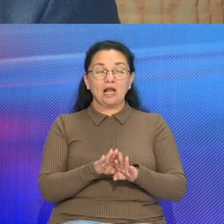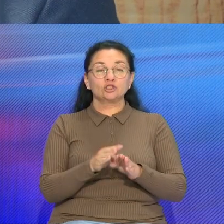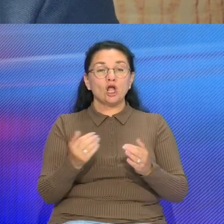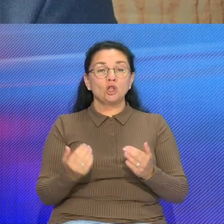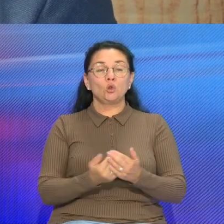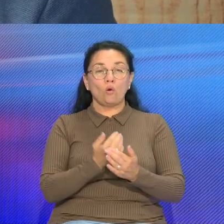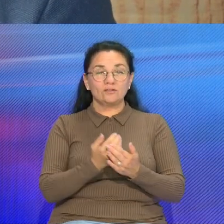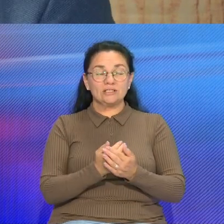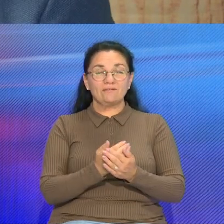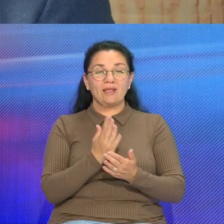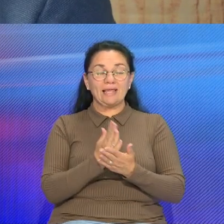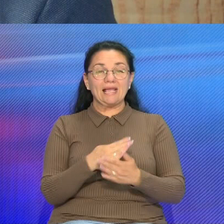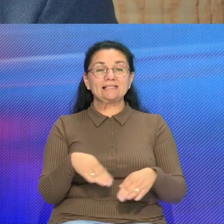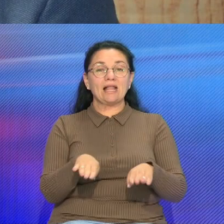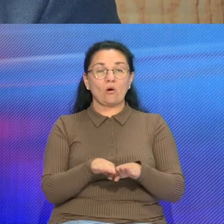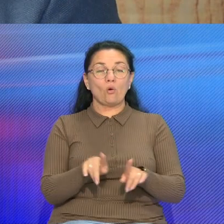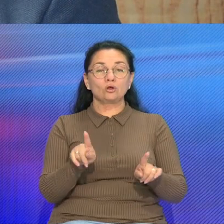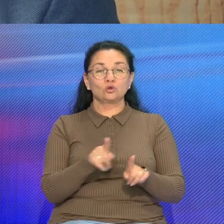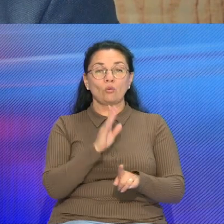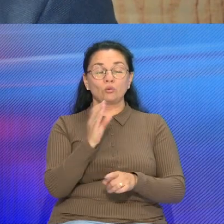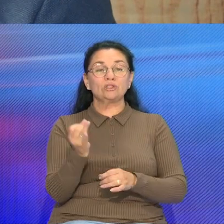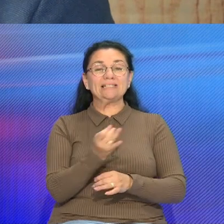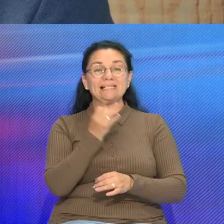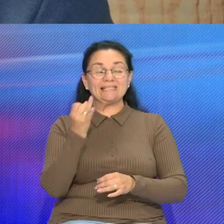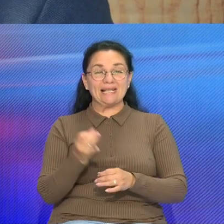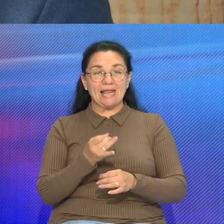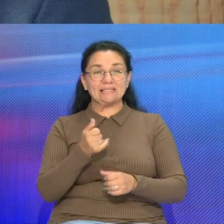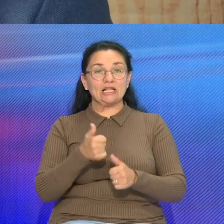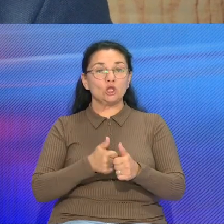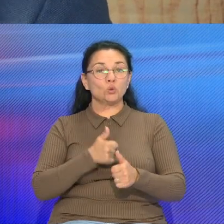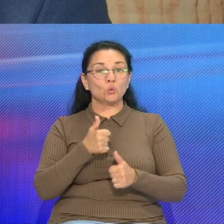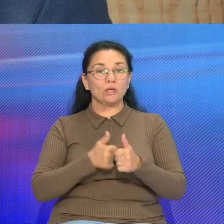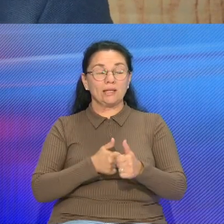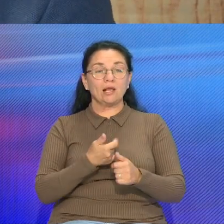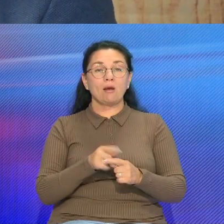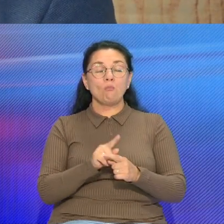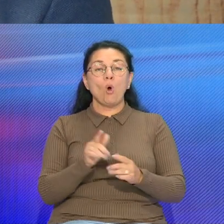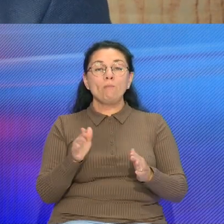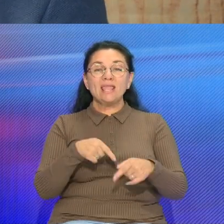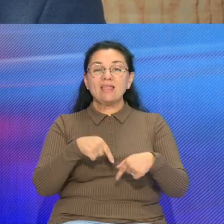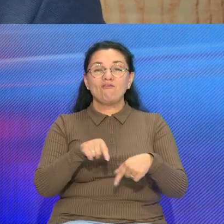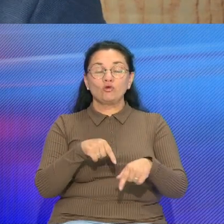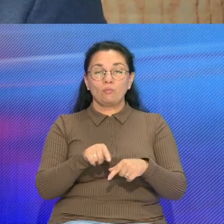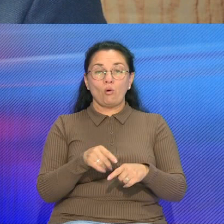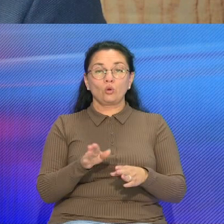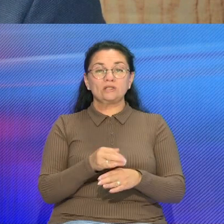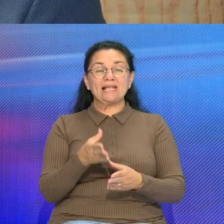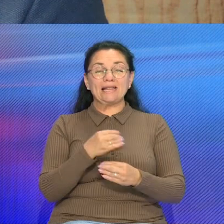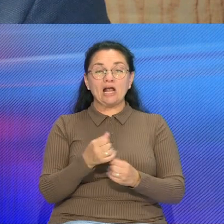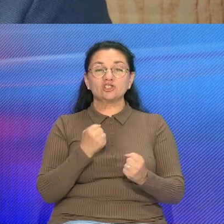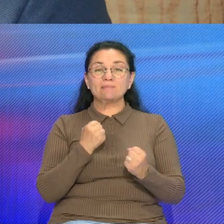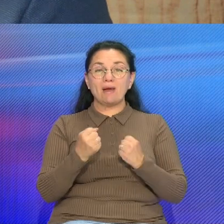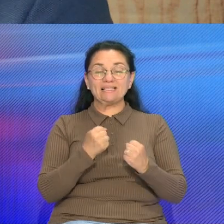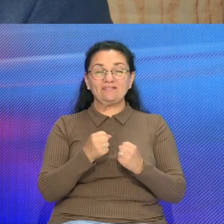этом году состоится такой интересный турнир «Сила в команде» Турнир по мини-футболу Где тоже наши спортивные ребята